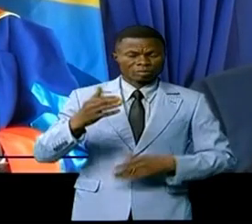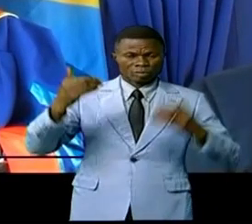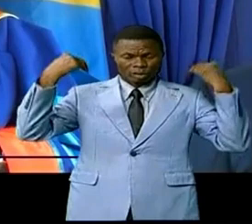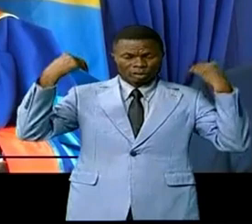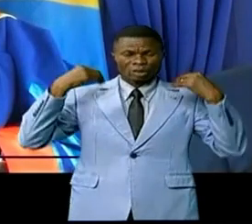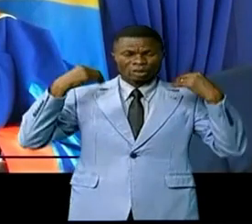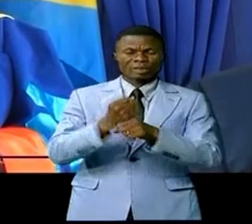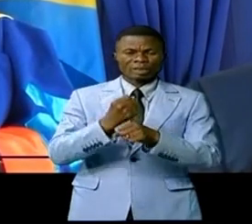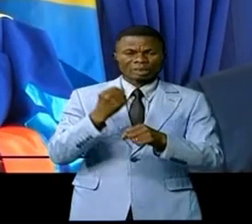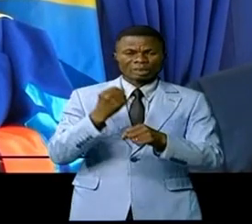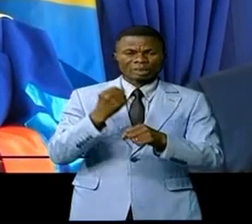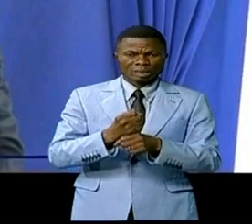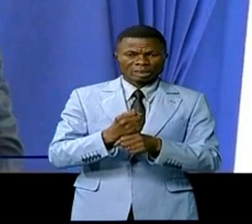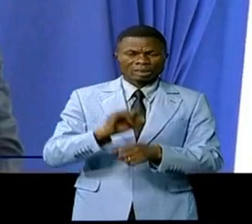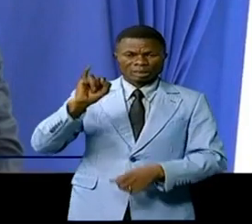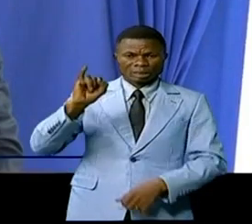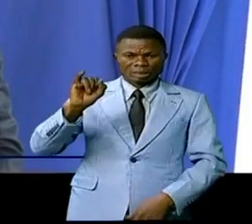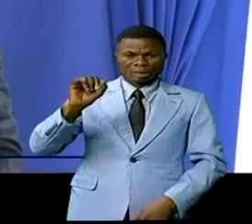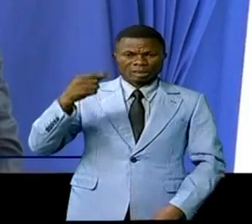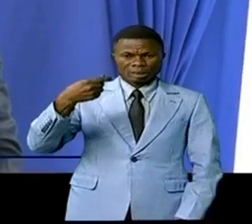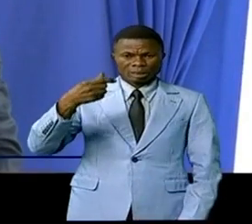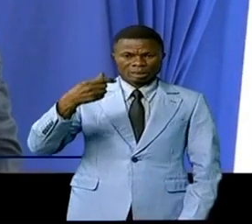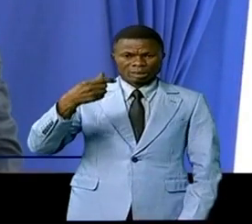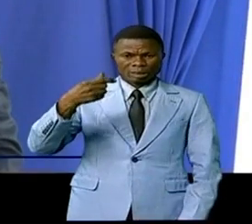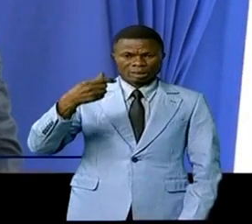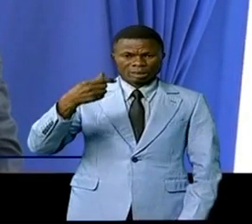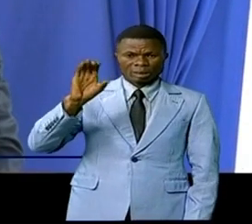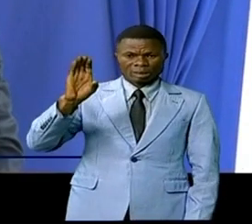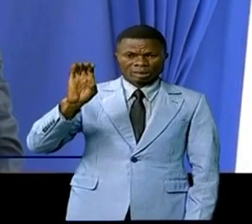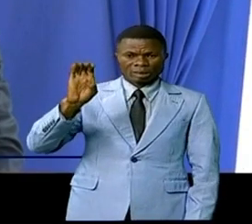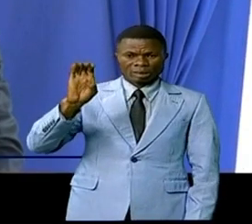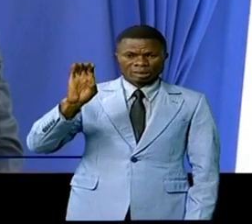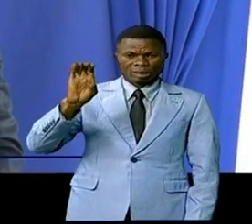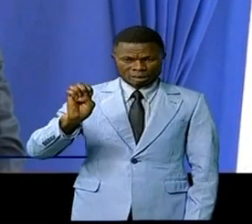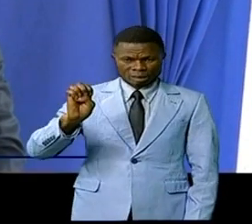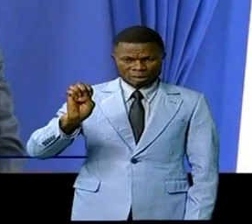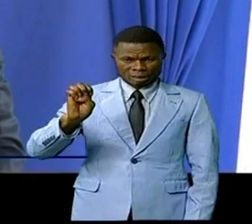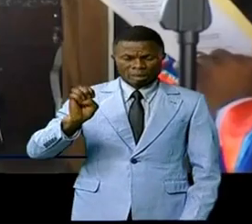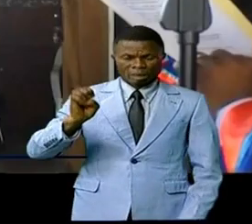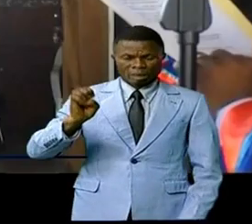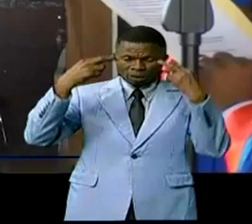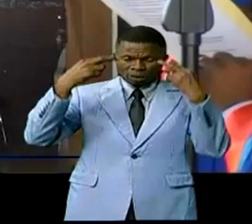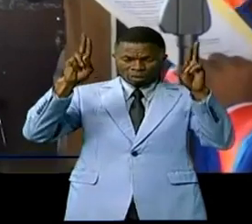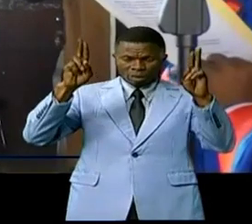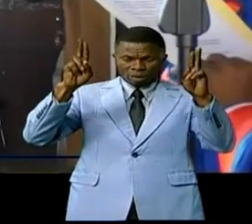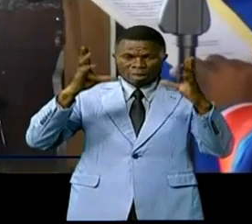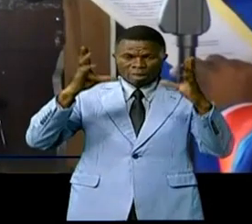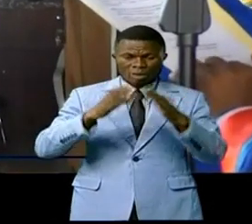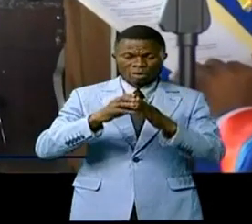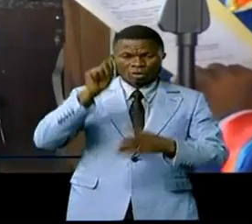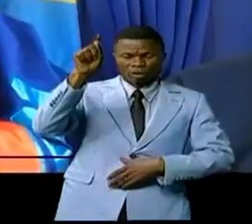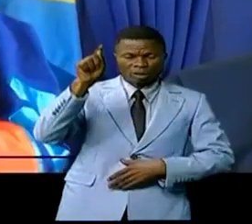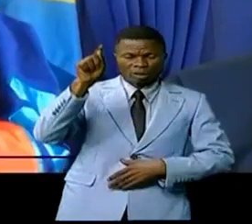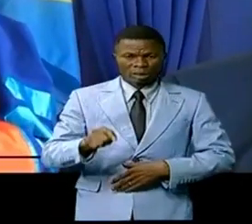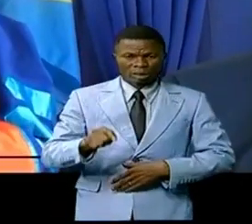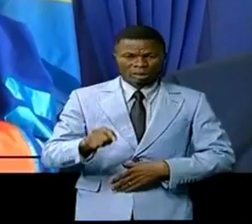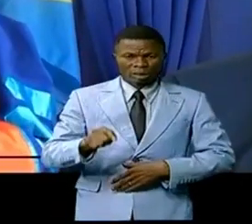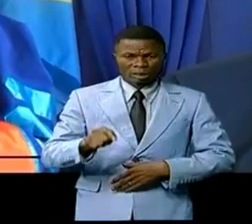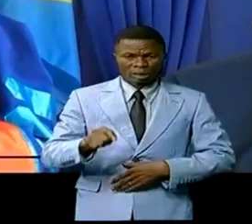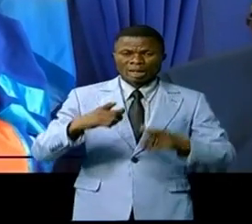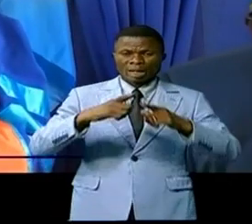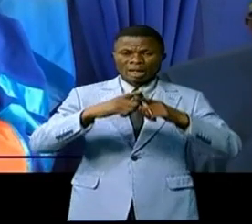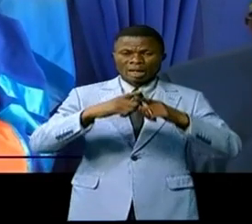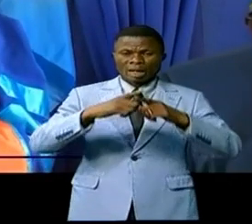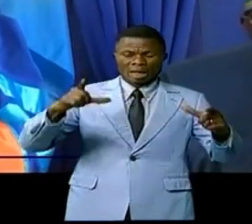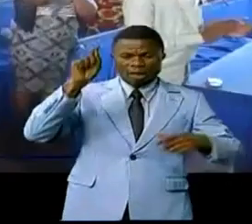travaux Ignace Ngoï Moukanya a réussi avec la mention grande